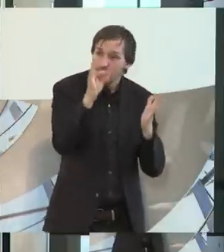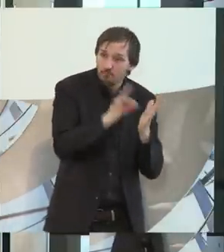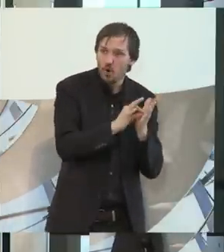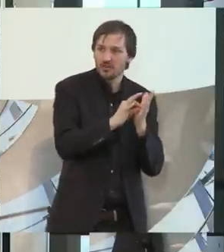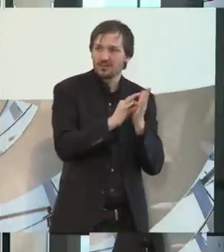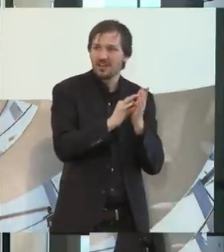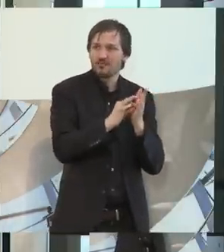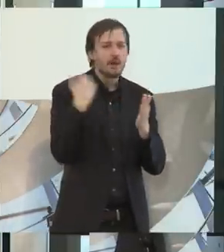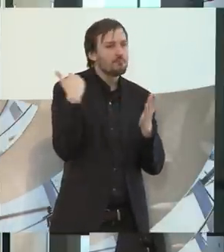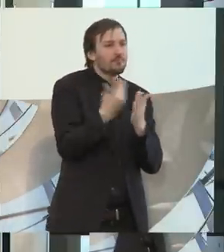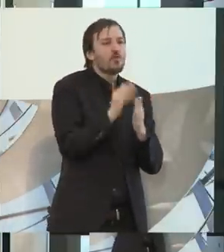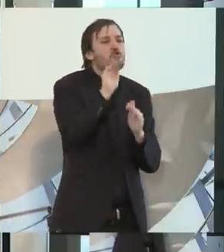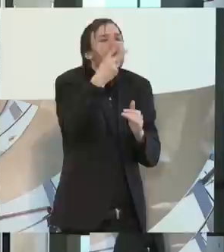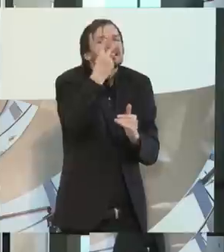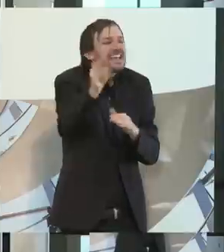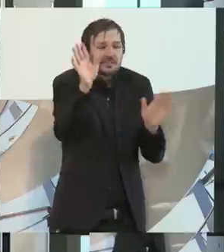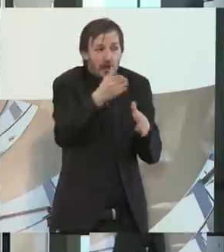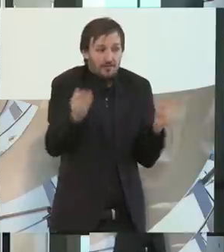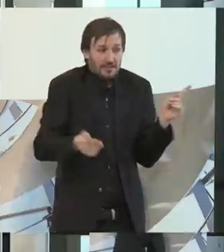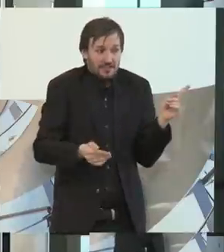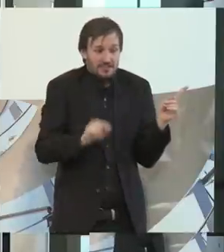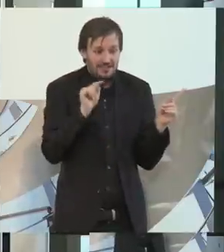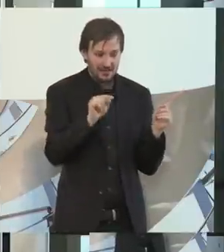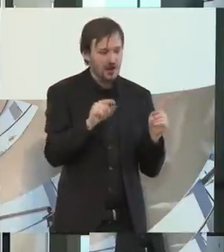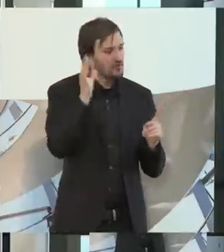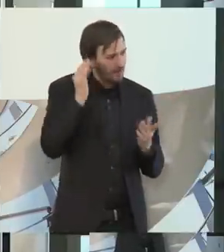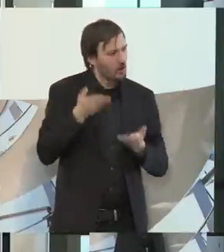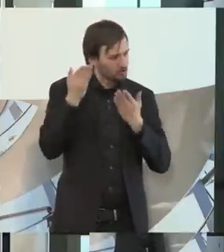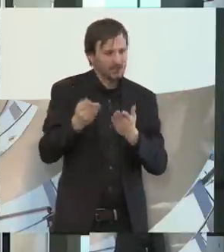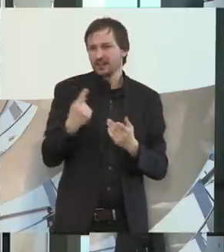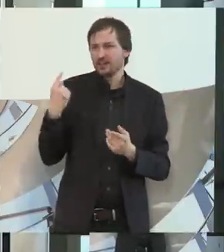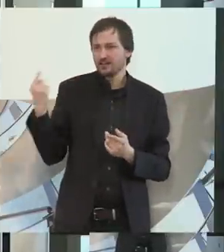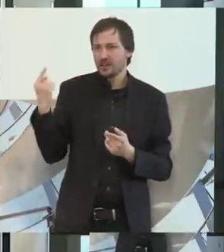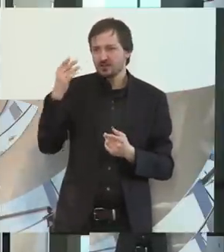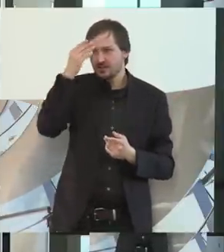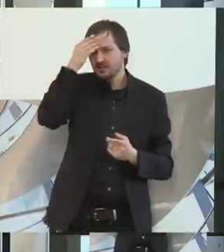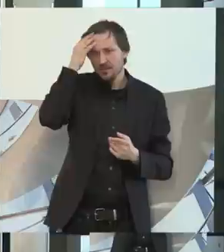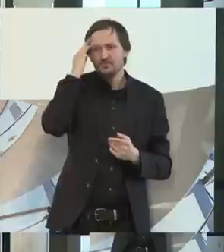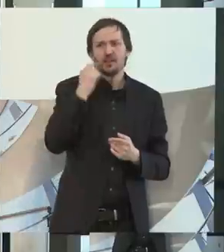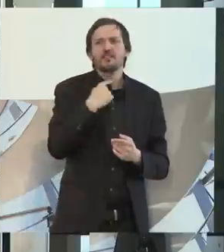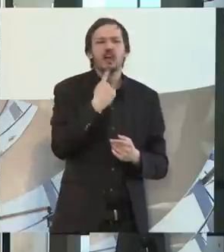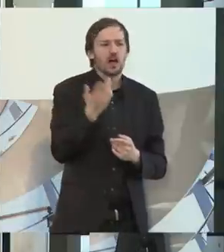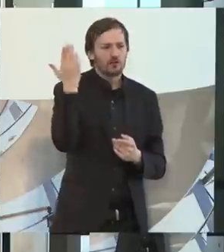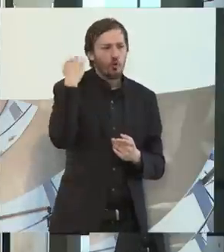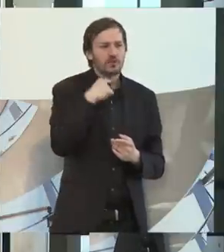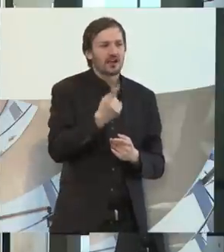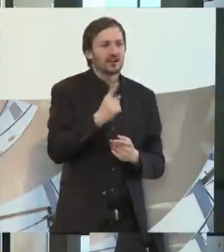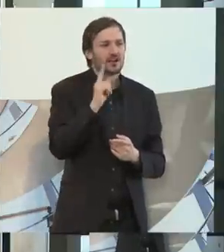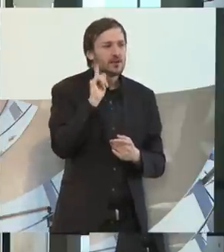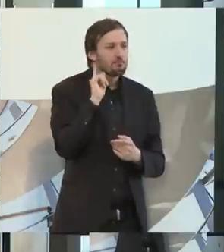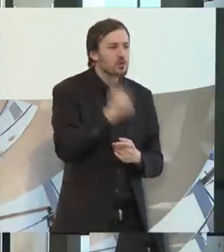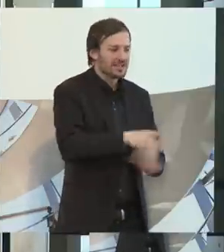nicht übersehen dürfen, ist etwas, was die Frau Schenk gesagt hat. Nämlich in den Krippen